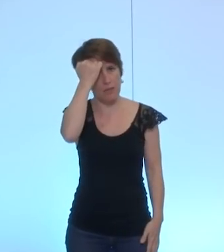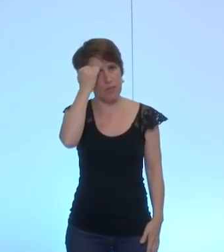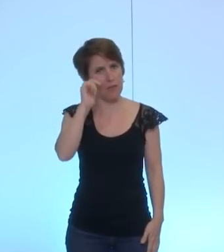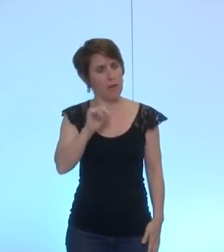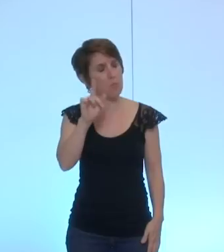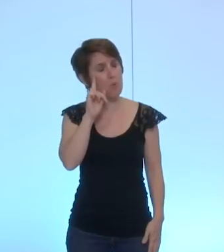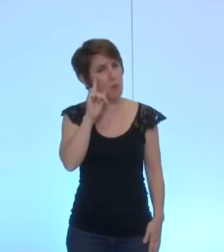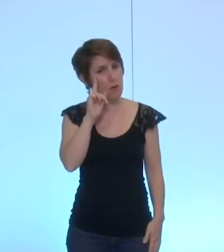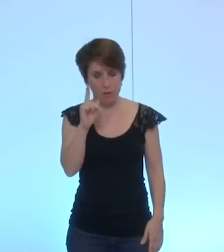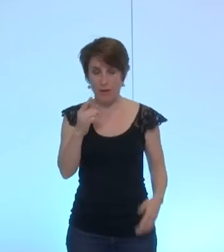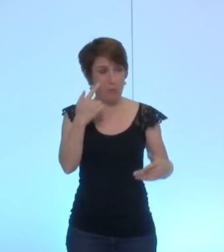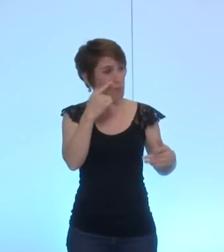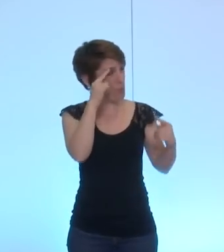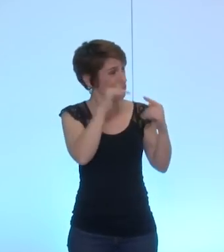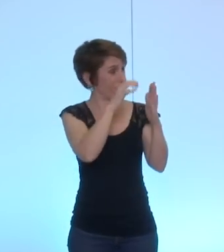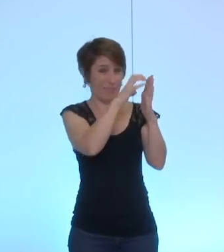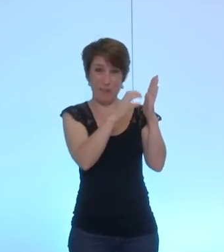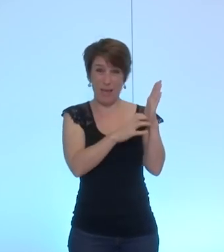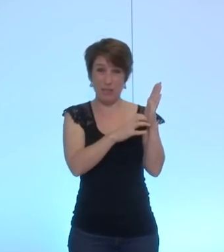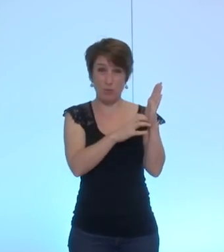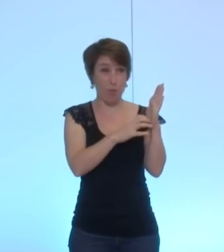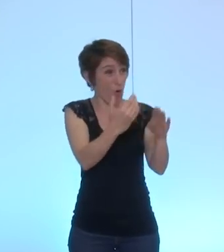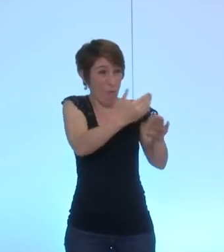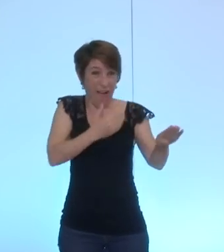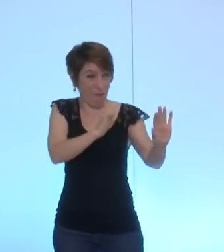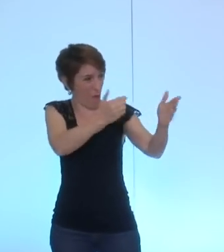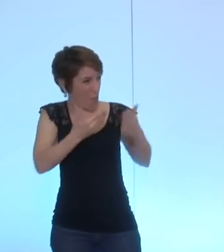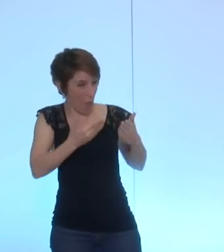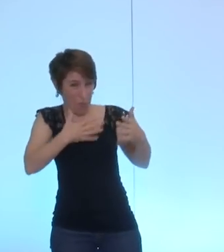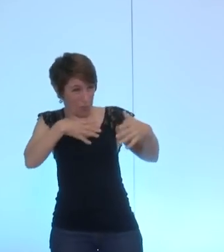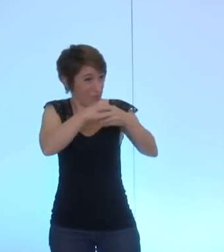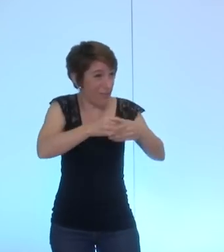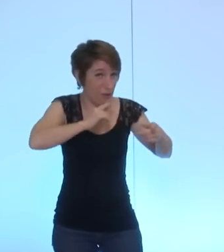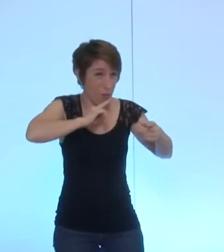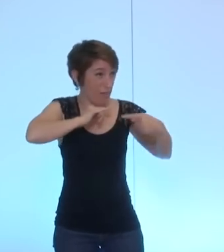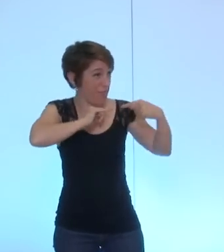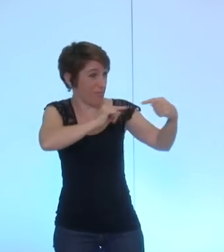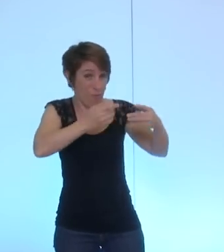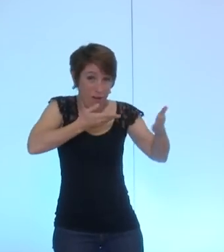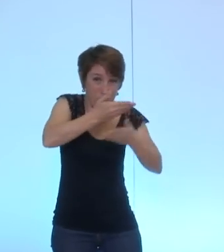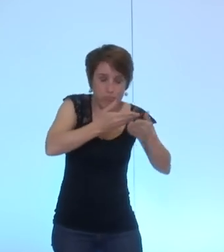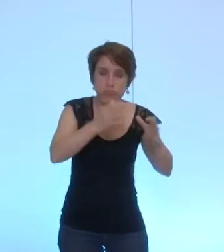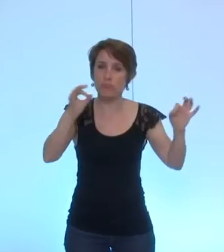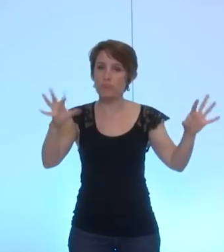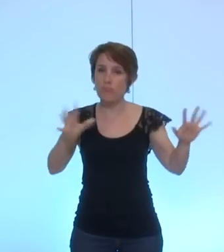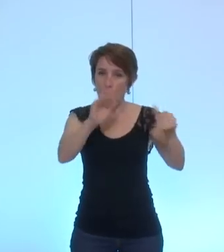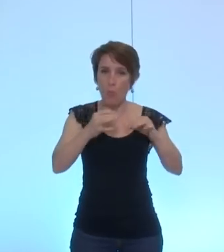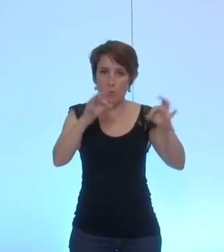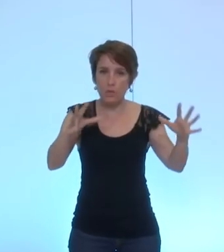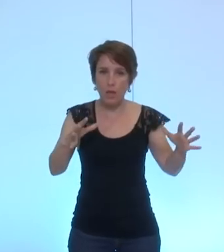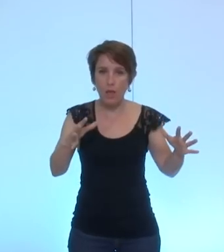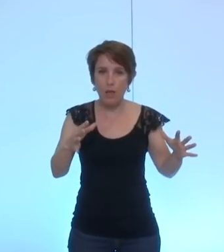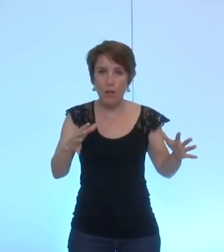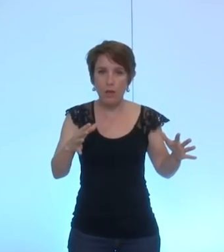proposition d'échange préalable n'ait été engagée elle eût été bienvenue la période ne s'y prêtait peut-être